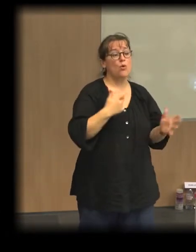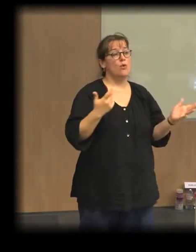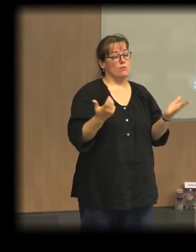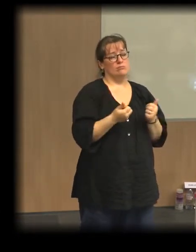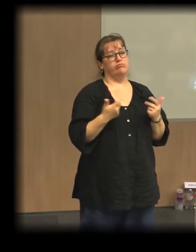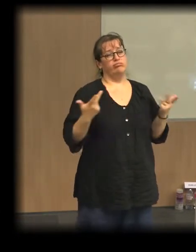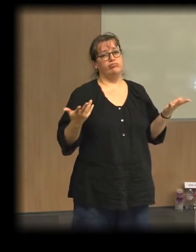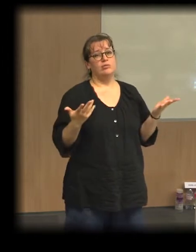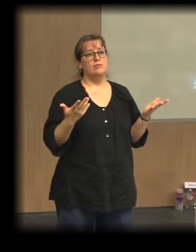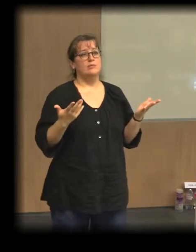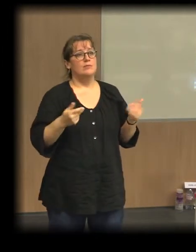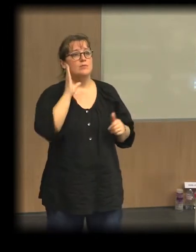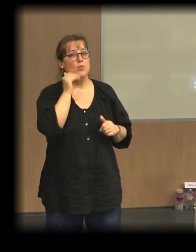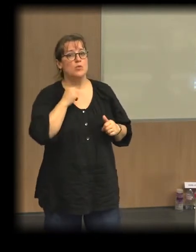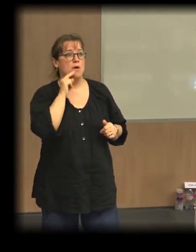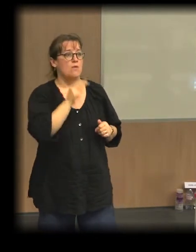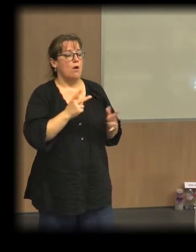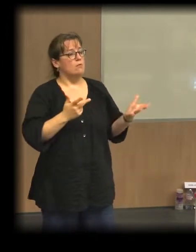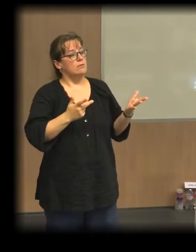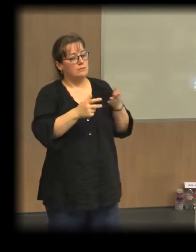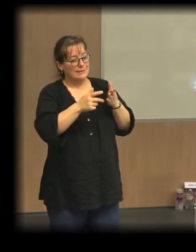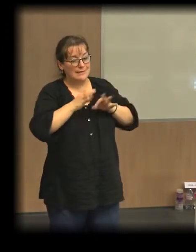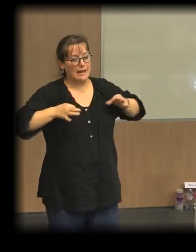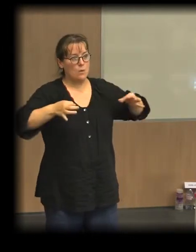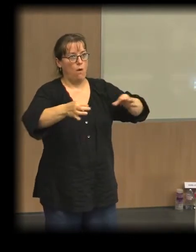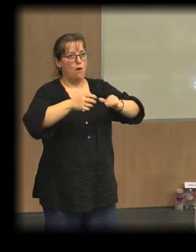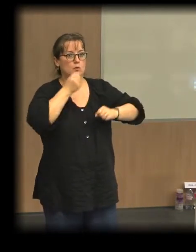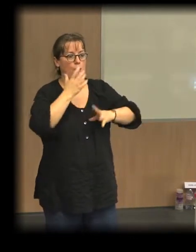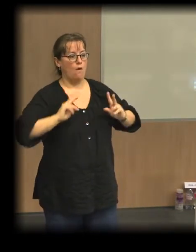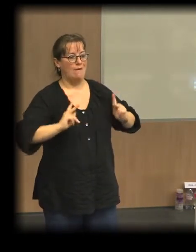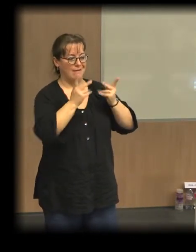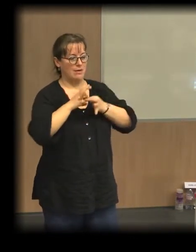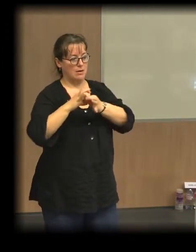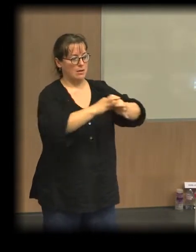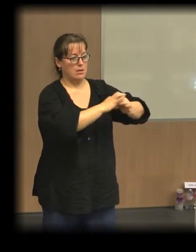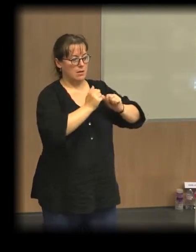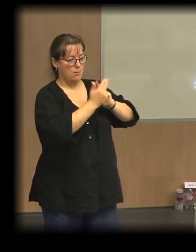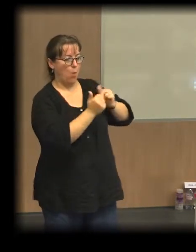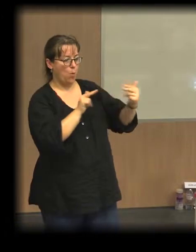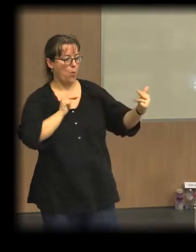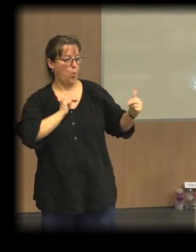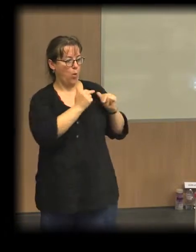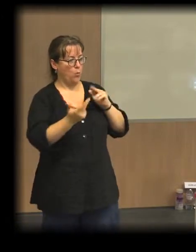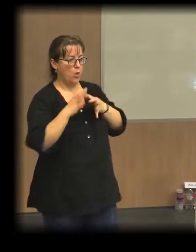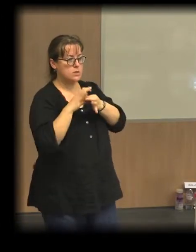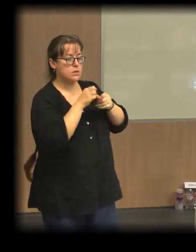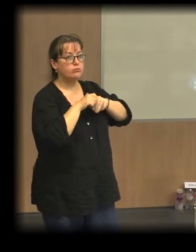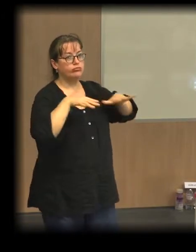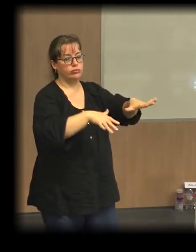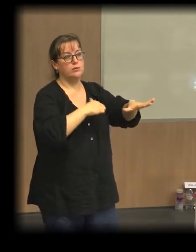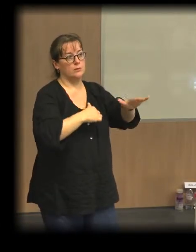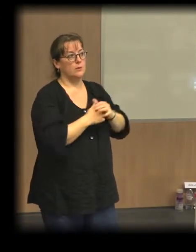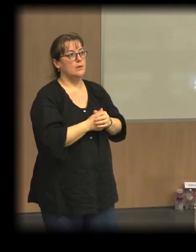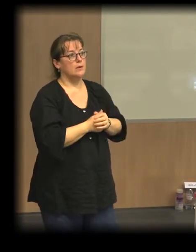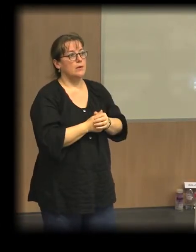dynamiques territoriales qui sont en train de se constituer. Il faut également que l'économie sociale et solidaire ne néglige pas sa